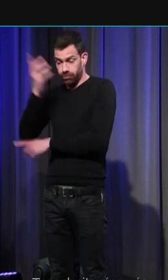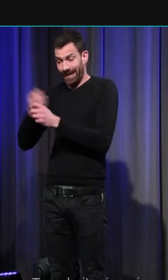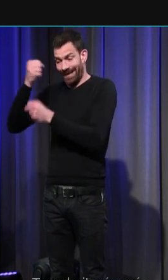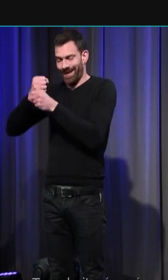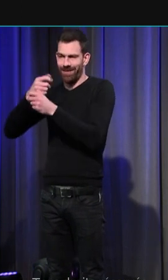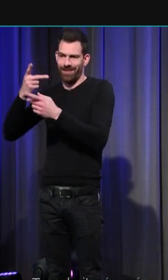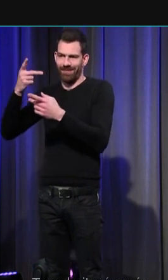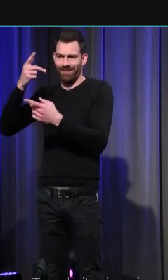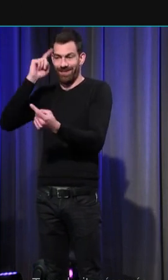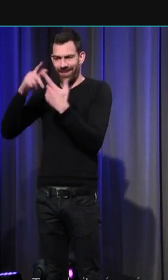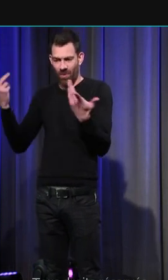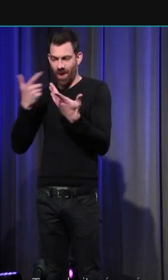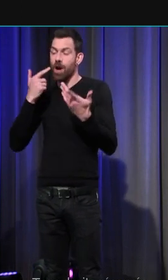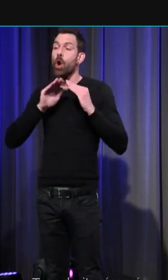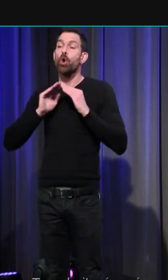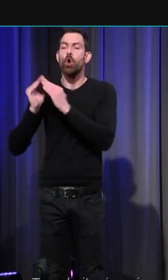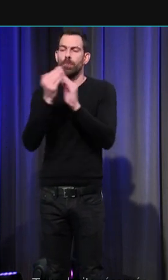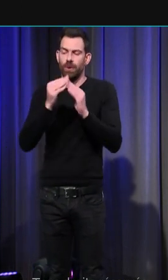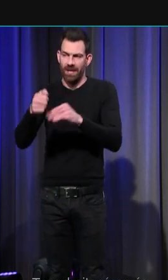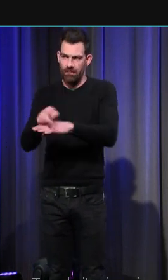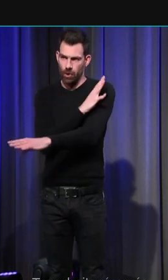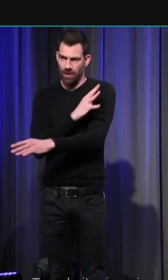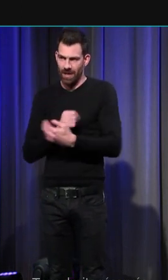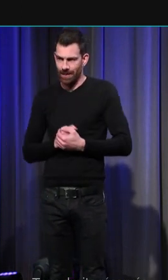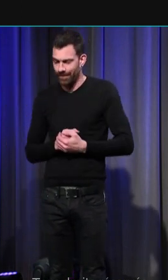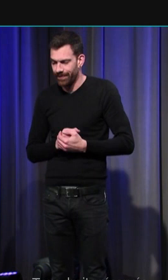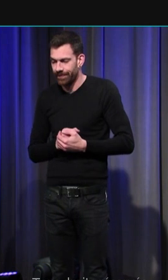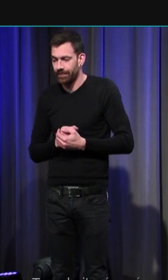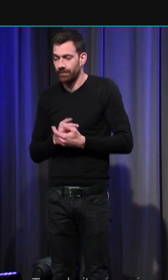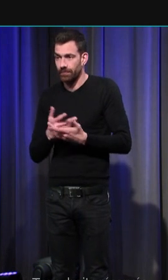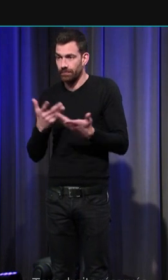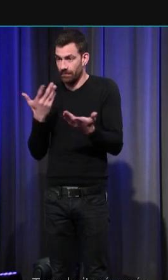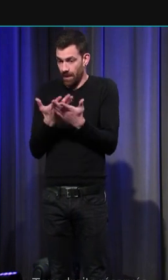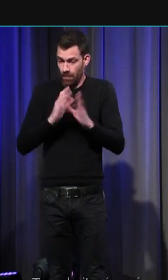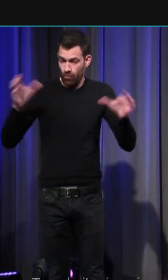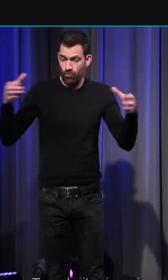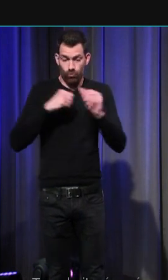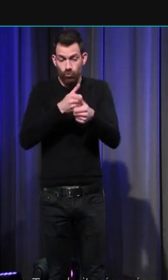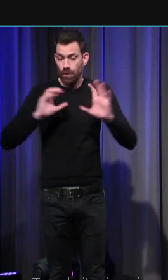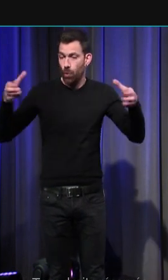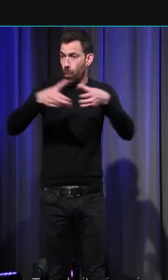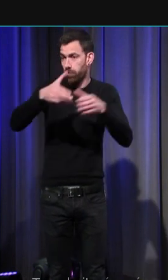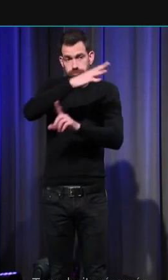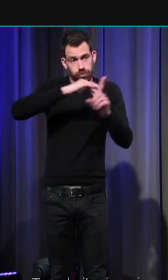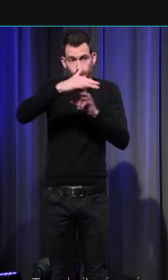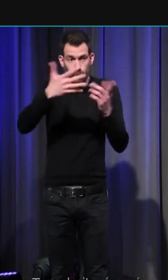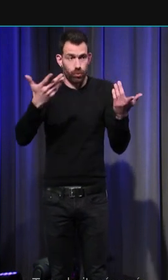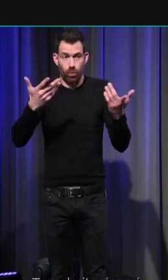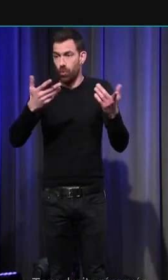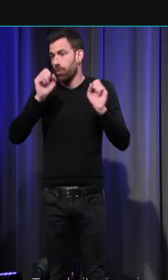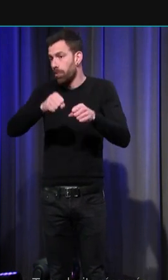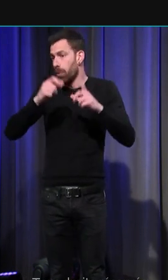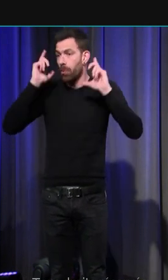explicite de communauté émotionnelle pour qualifier des groupes sociaux que ce soit un ordre